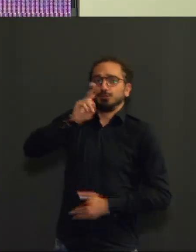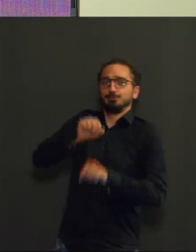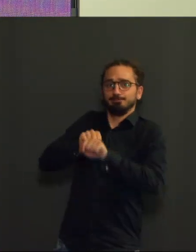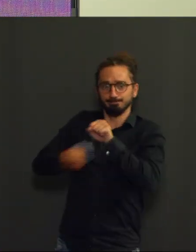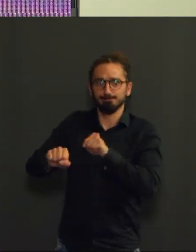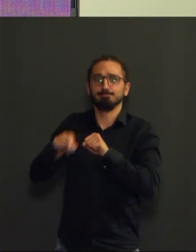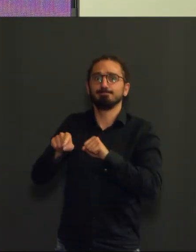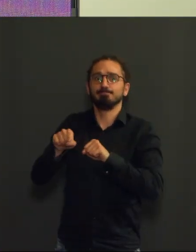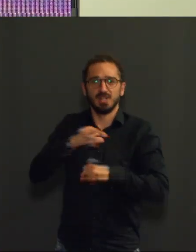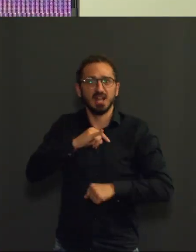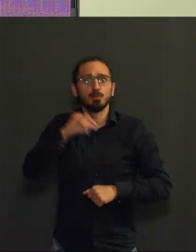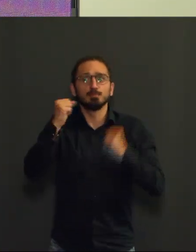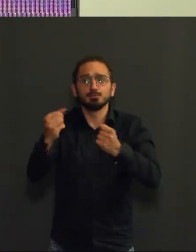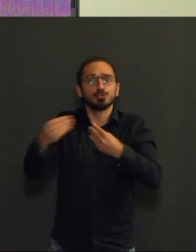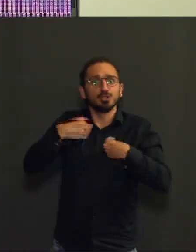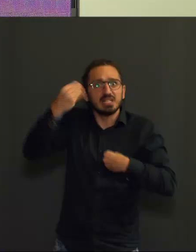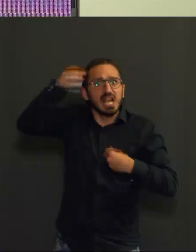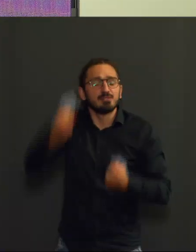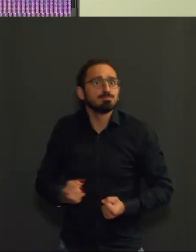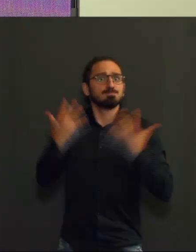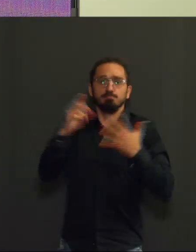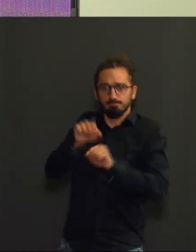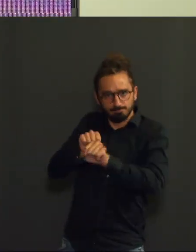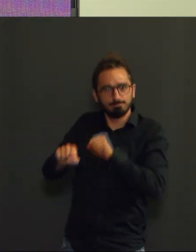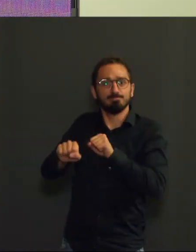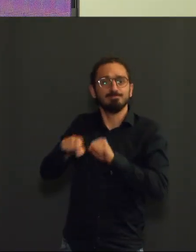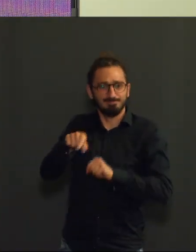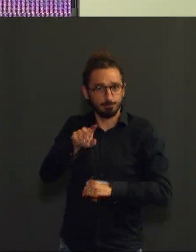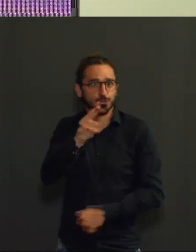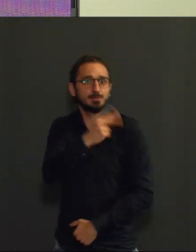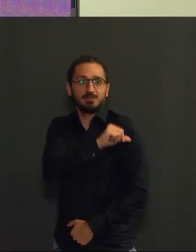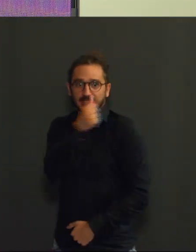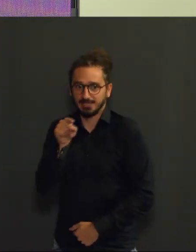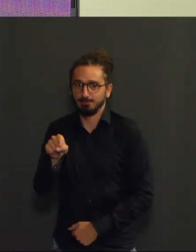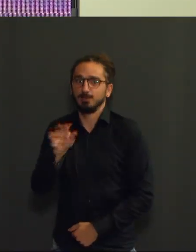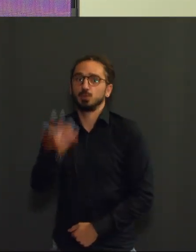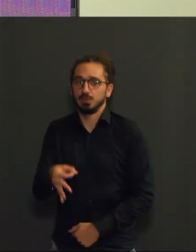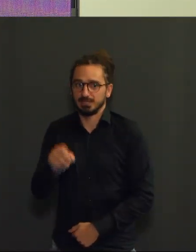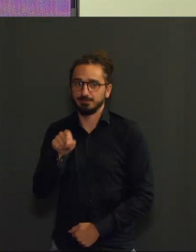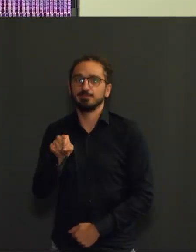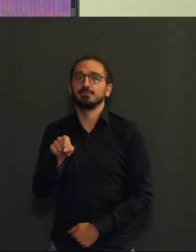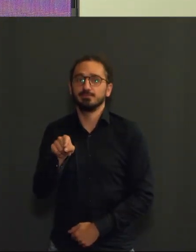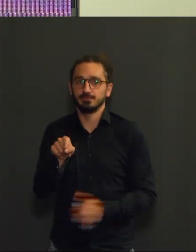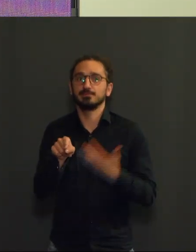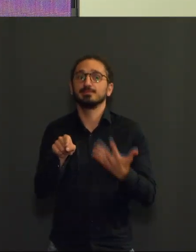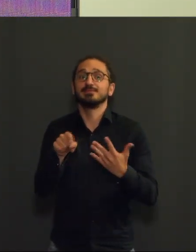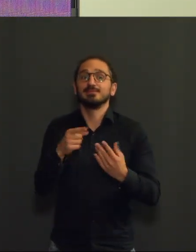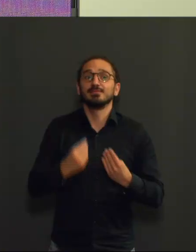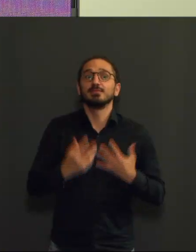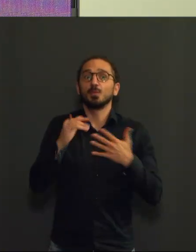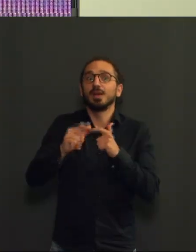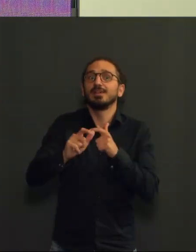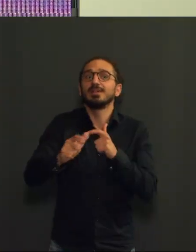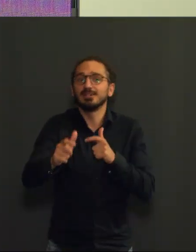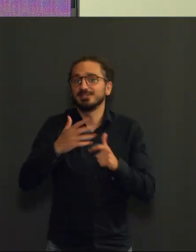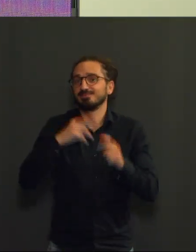Et on sait que même si l'infection est modérée, elle peut entraîner des conséquences désagréables et entre autres, éventuellement, ces long-covid et autres pathologies chroniques